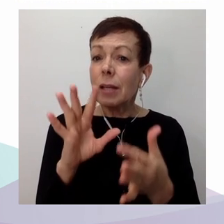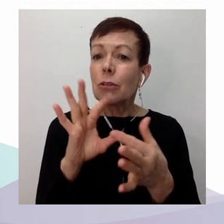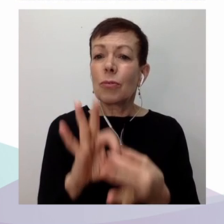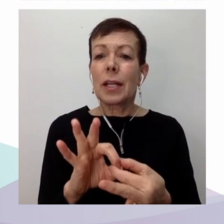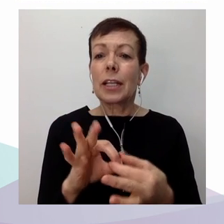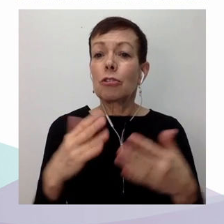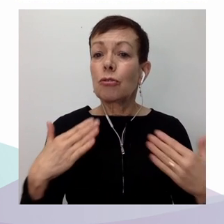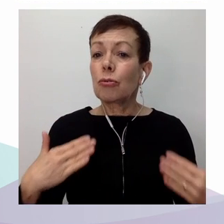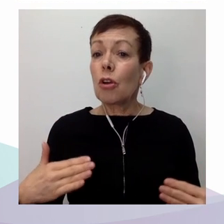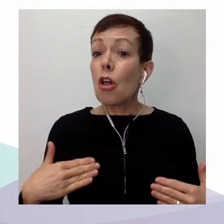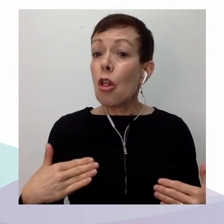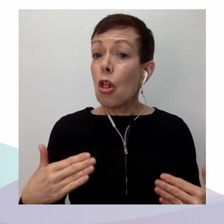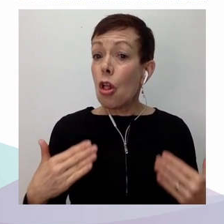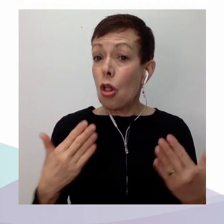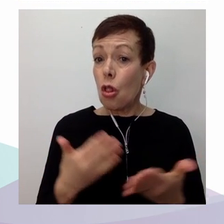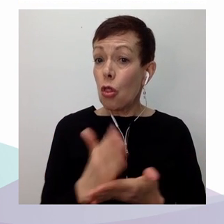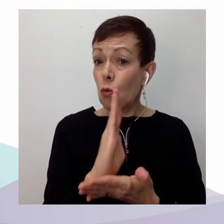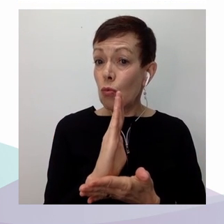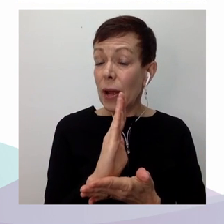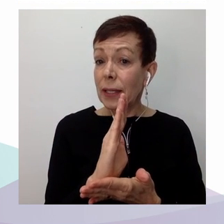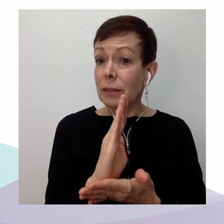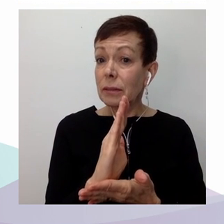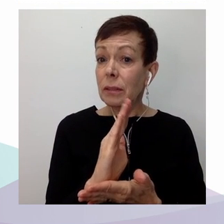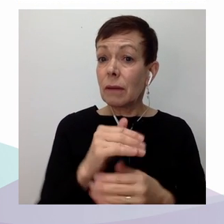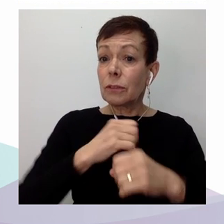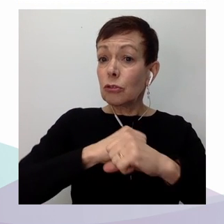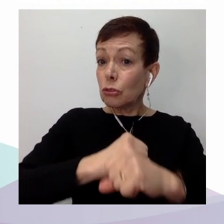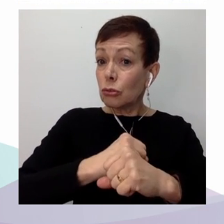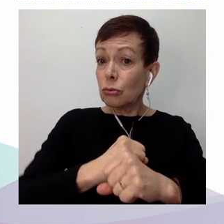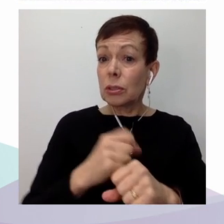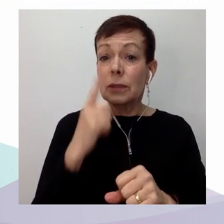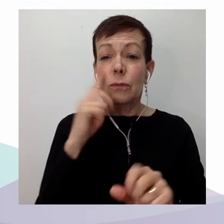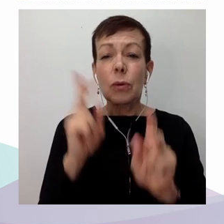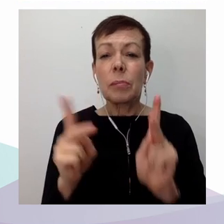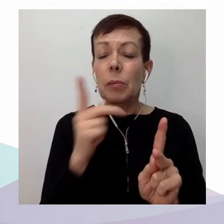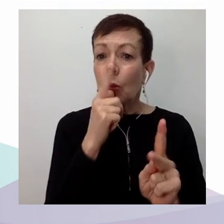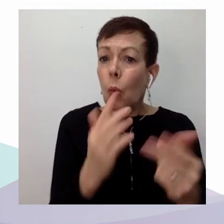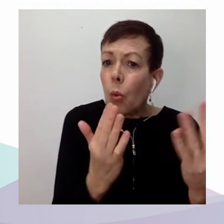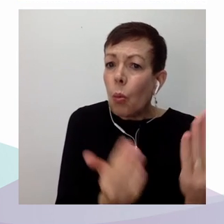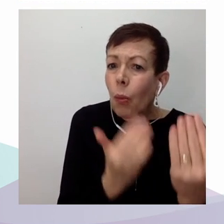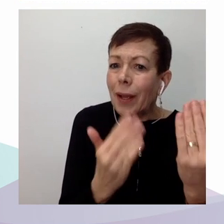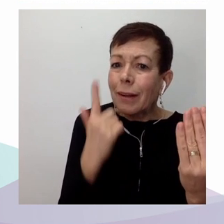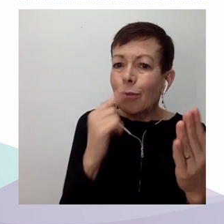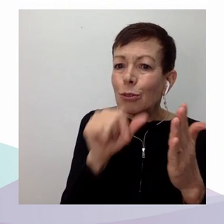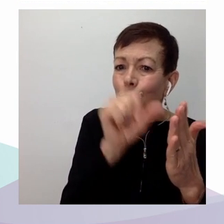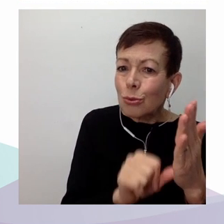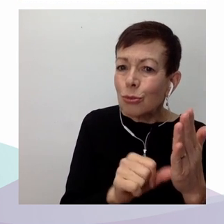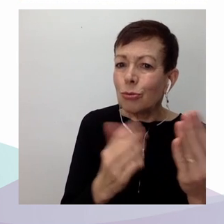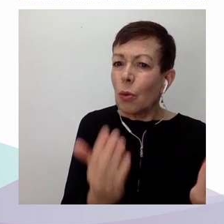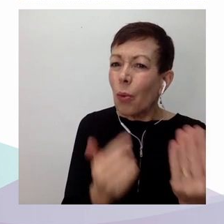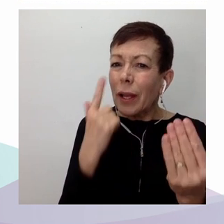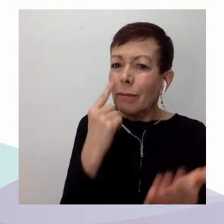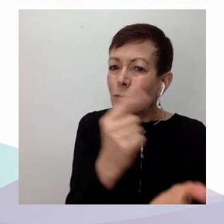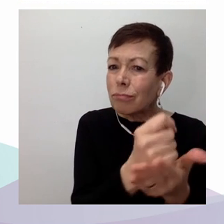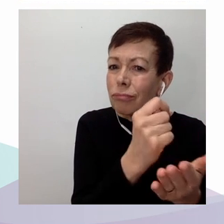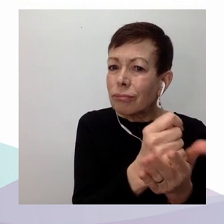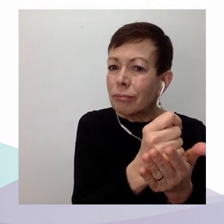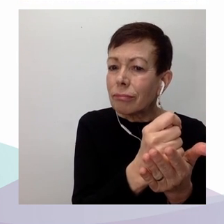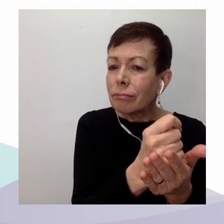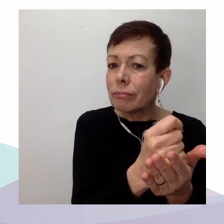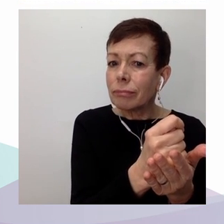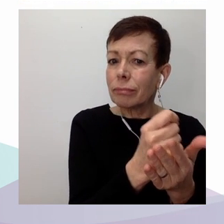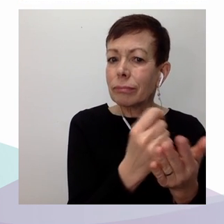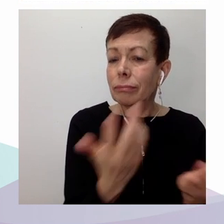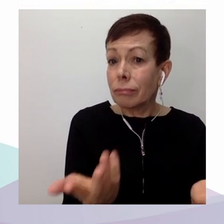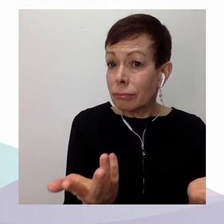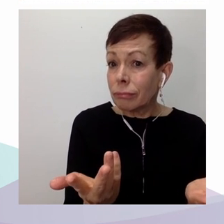'intervention occasionnée par le délestage. De nouvelles atteintes aux droits à la santé ont aussi été annoncées